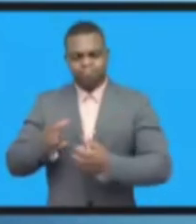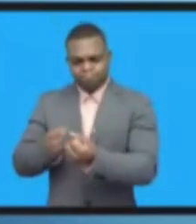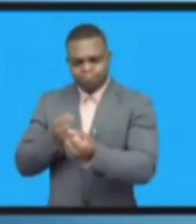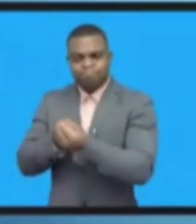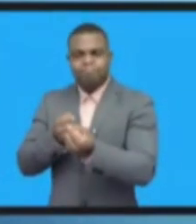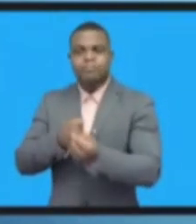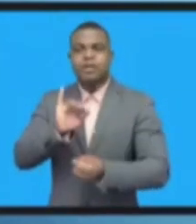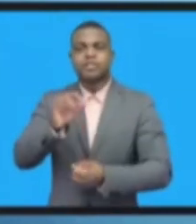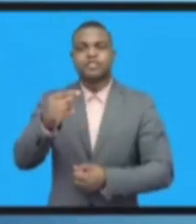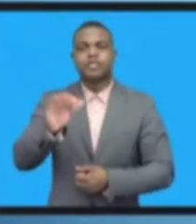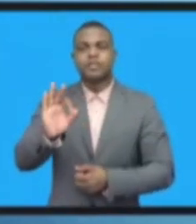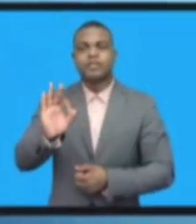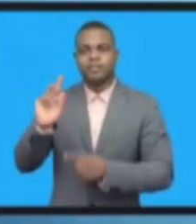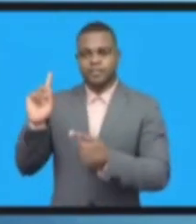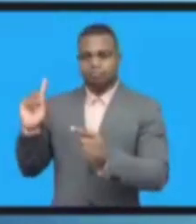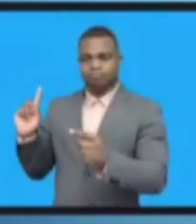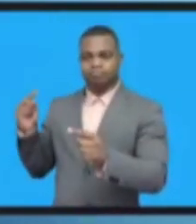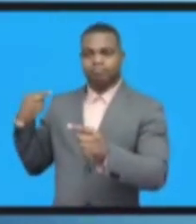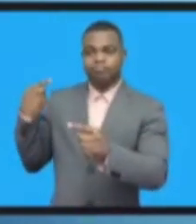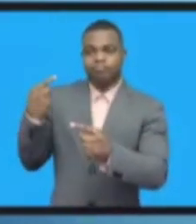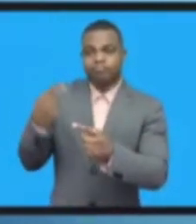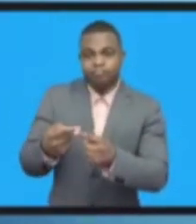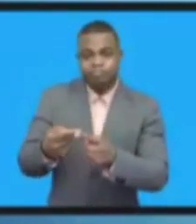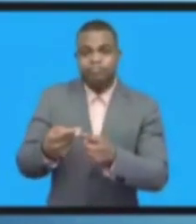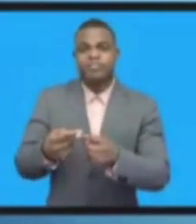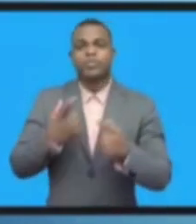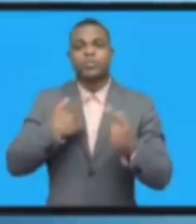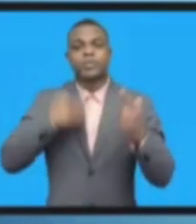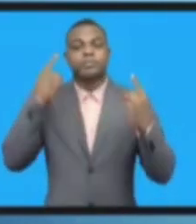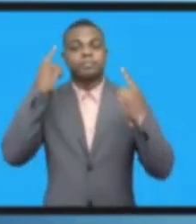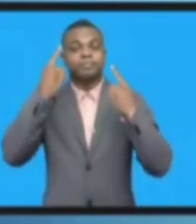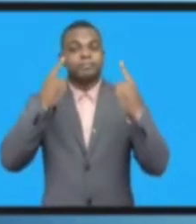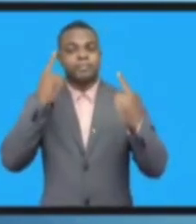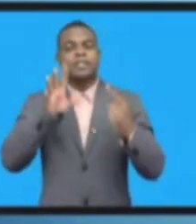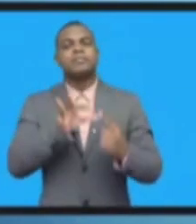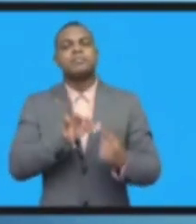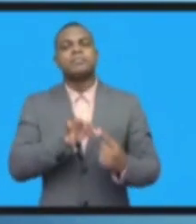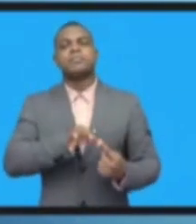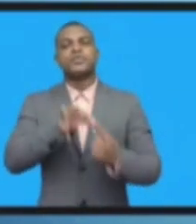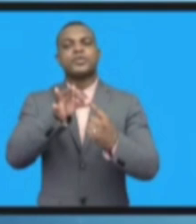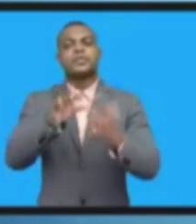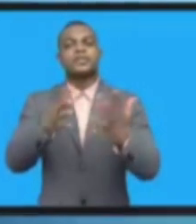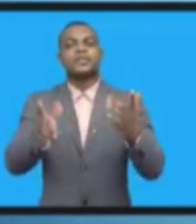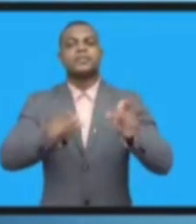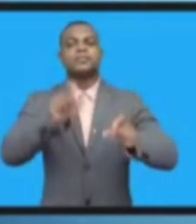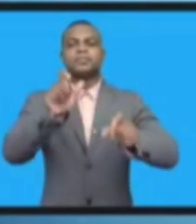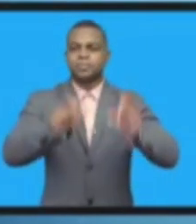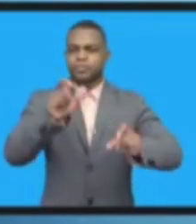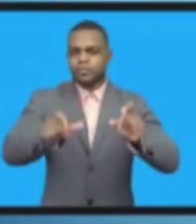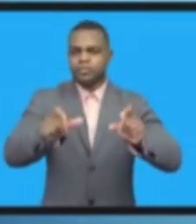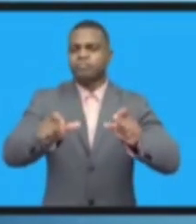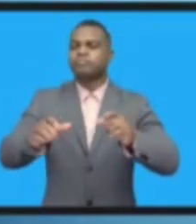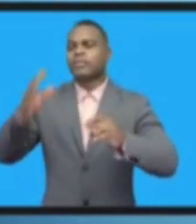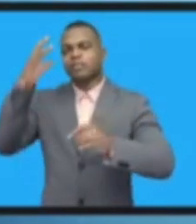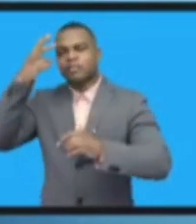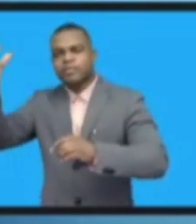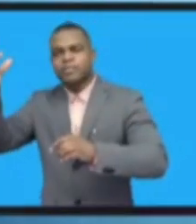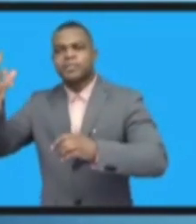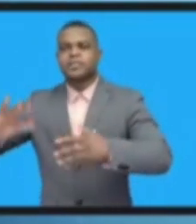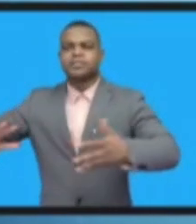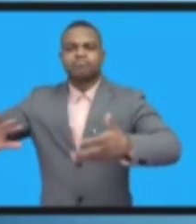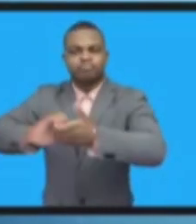участвовать, и мы считаем, что это очень важное место для всех, для гражданского общества, для